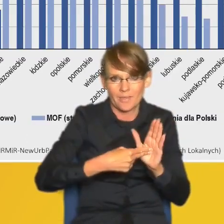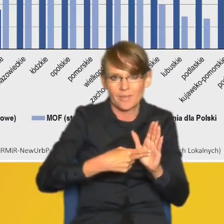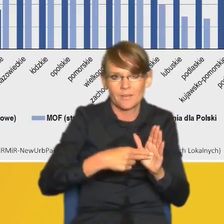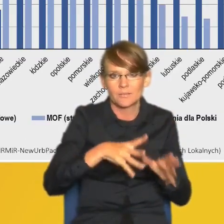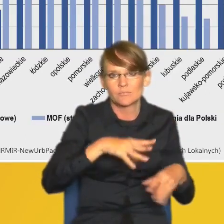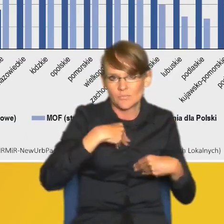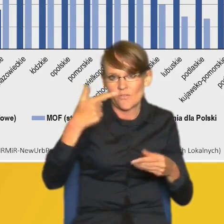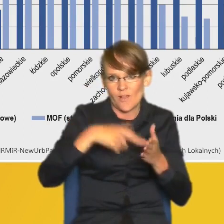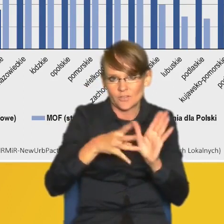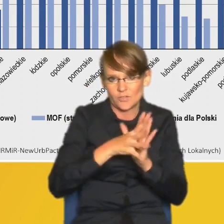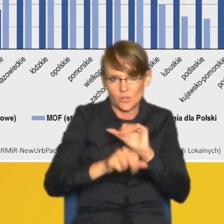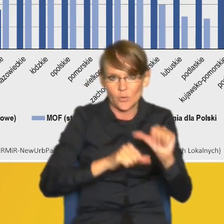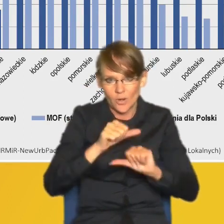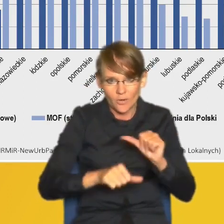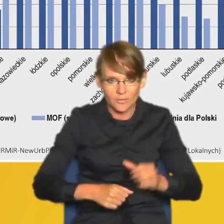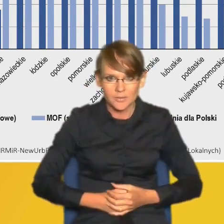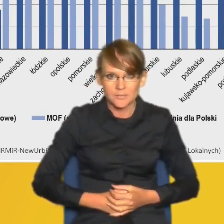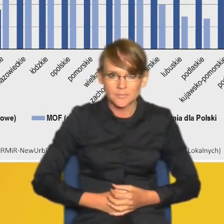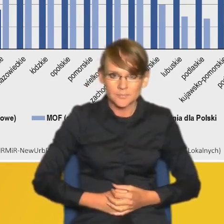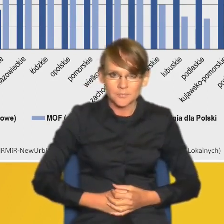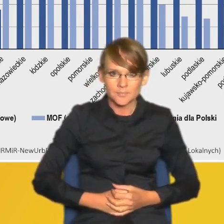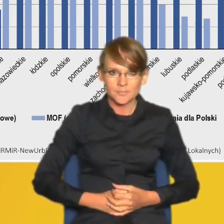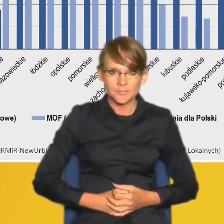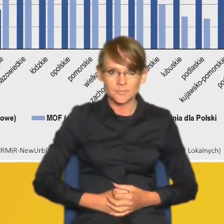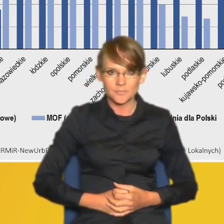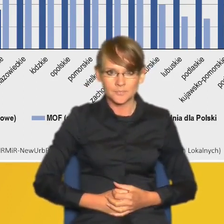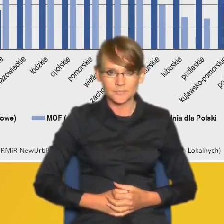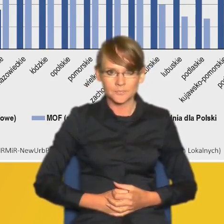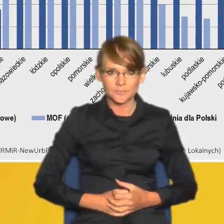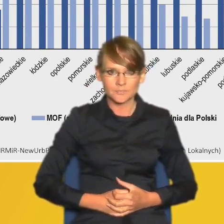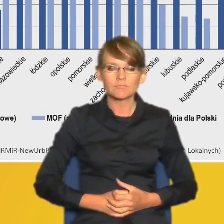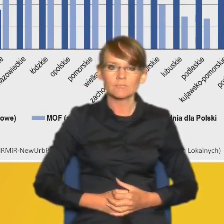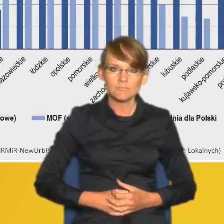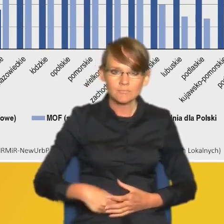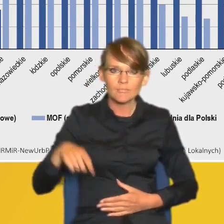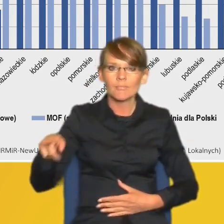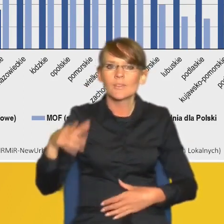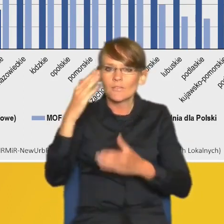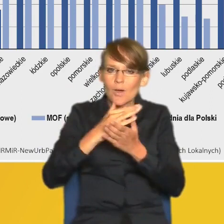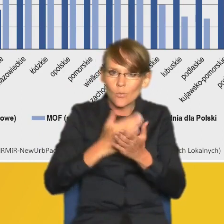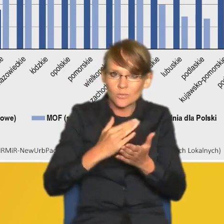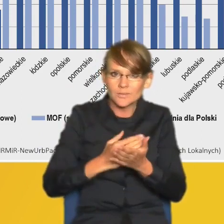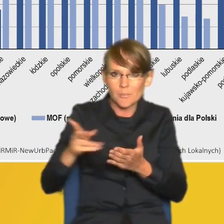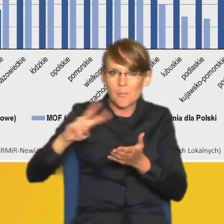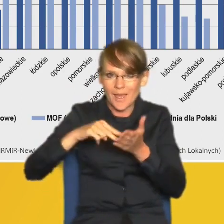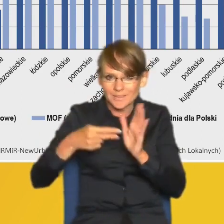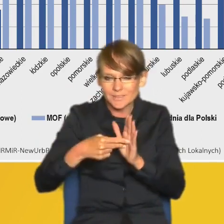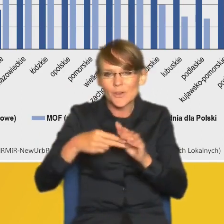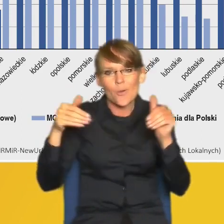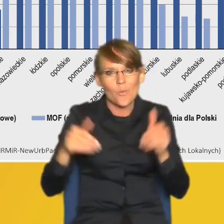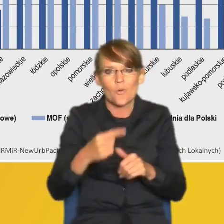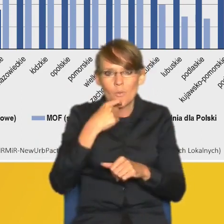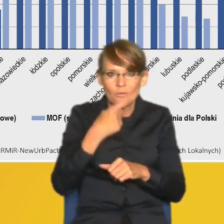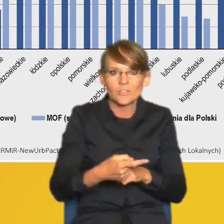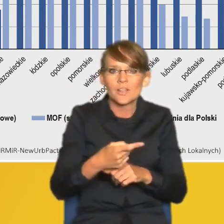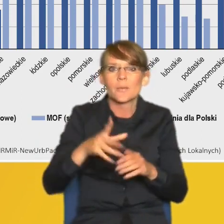roku. I znowu, uwarunkowania planistyczne, które można powiedzieć, zwłaszcza w